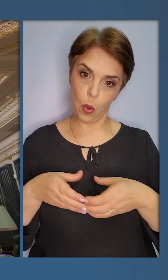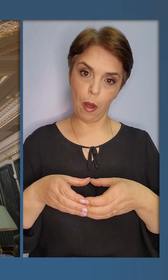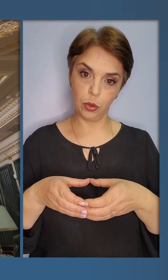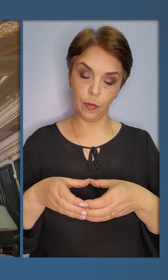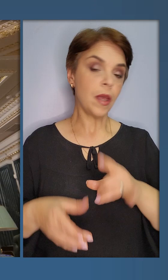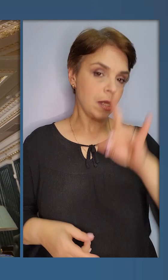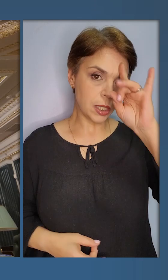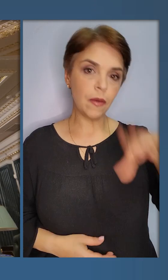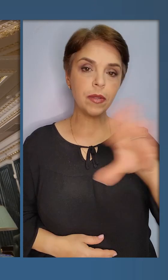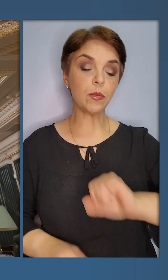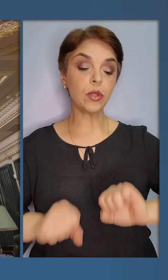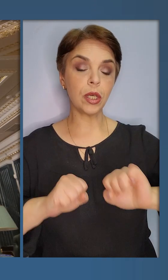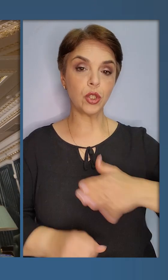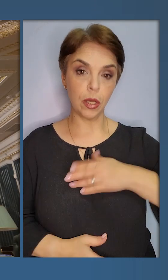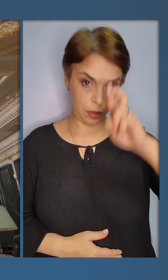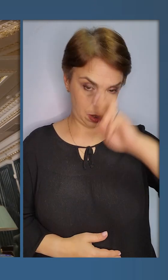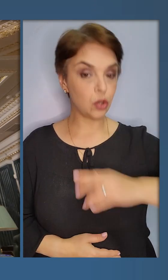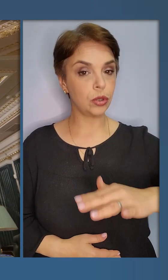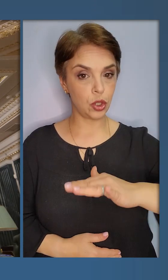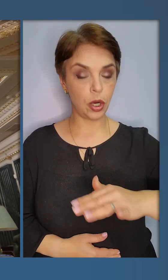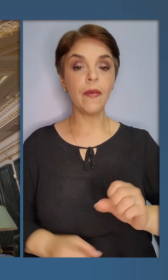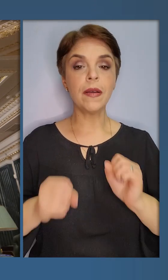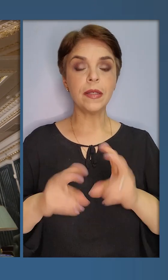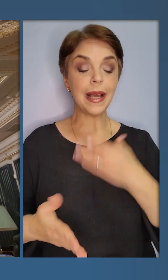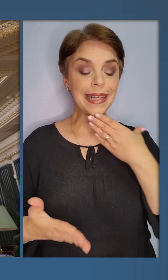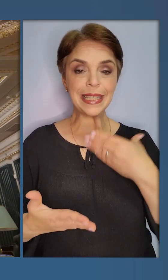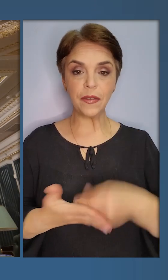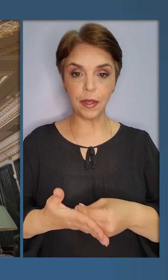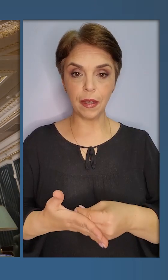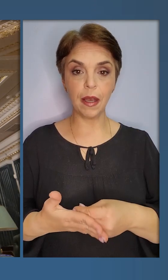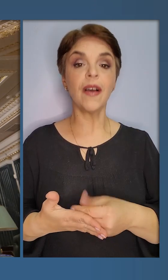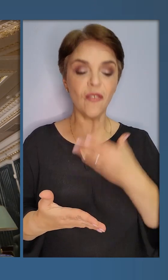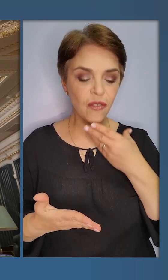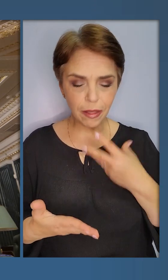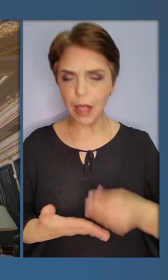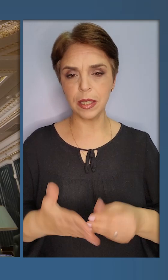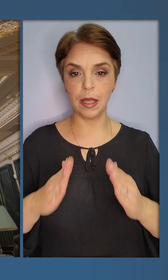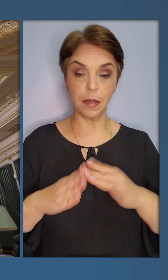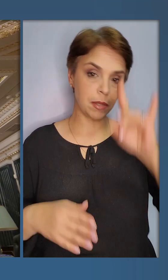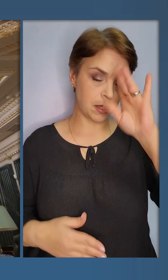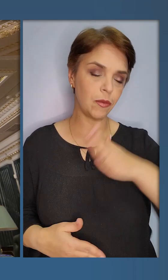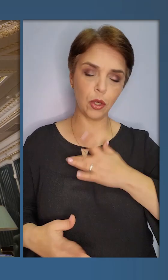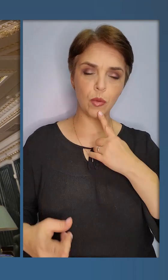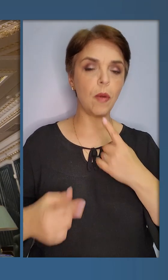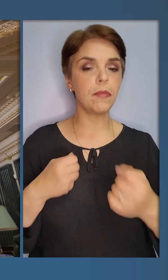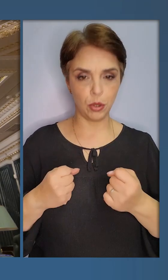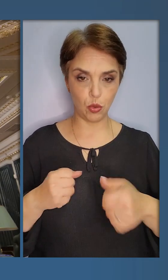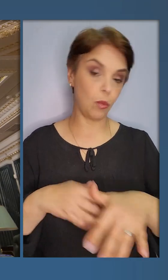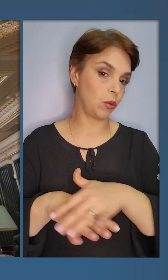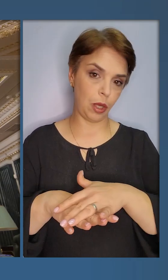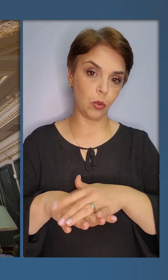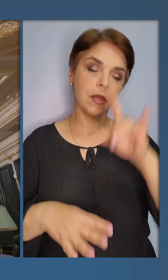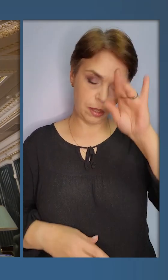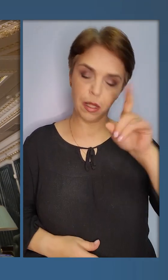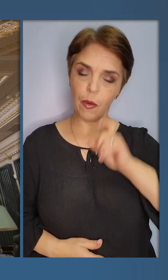свою громаду. Слава усім, хто захищає нашу державу як свій власний дім. Слава нашому міцному